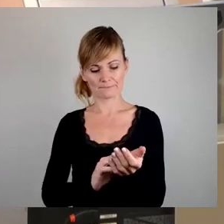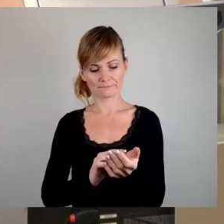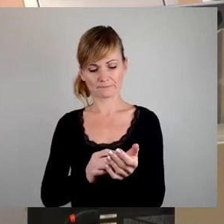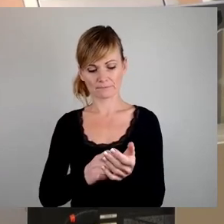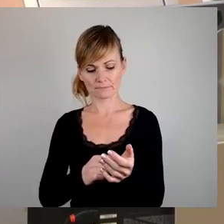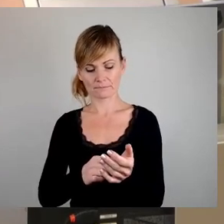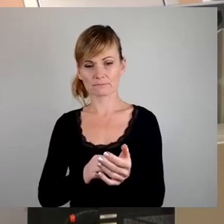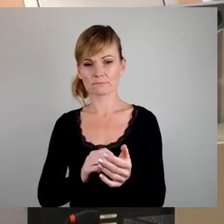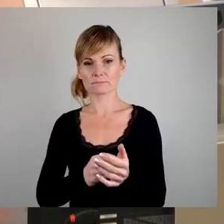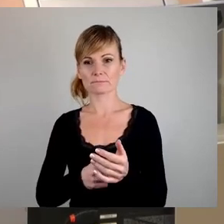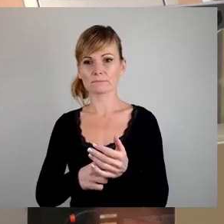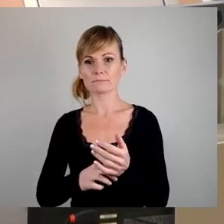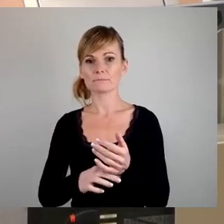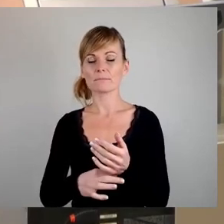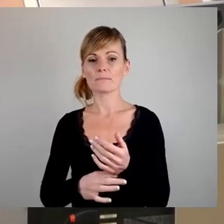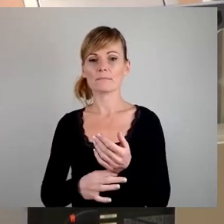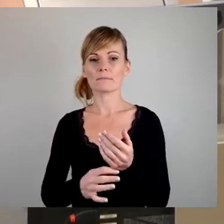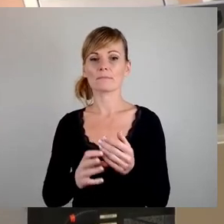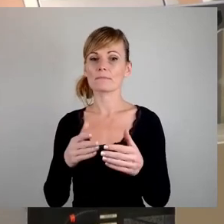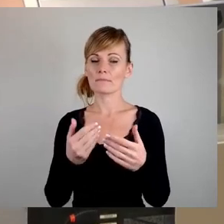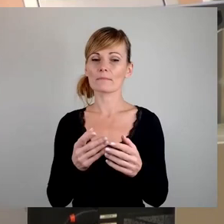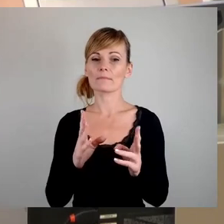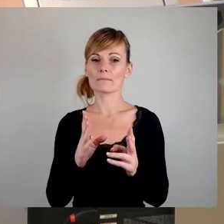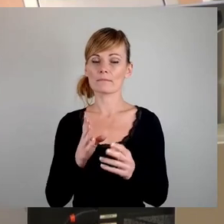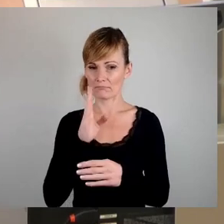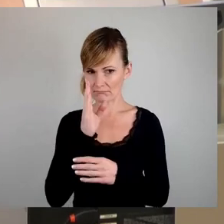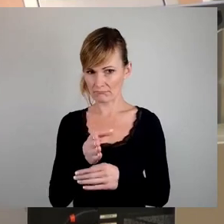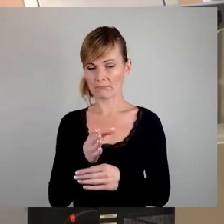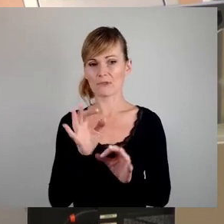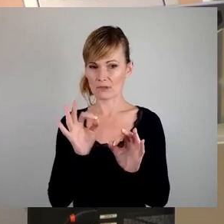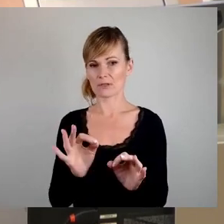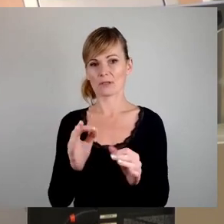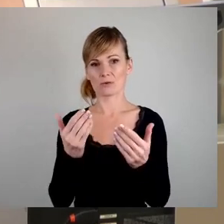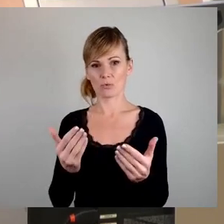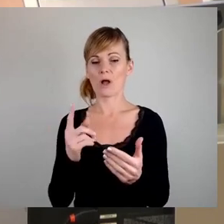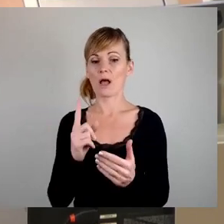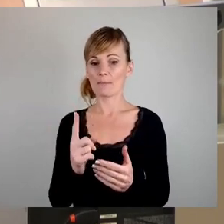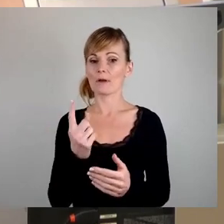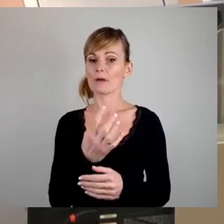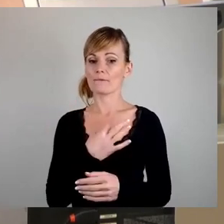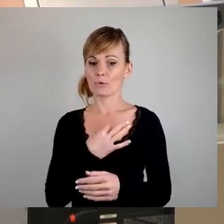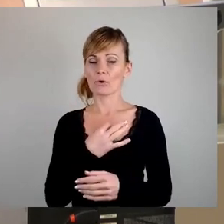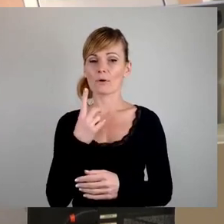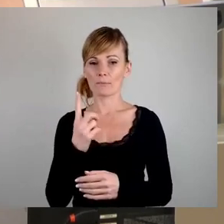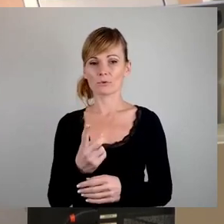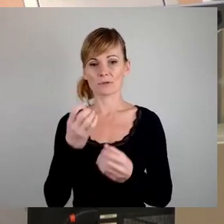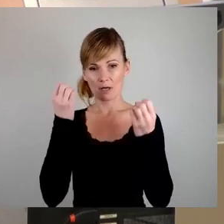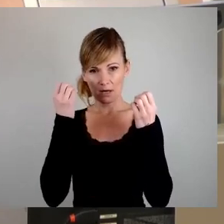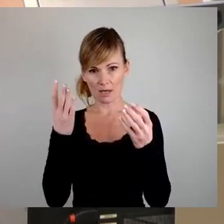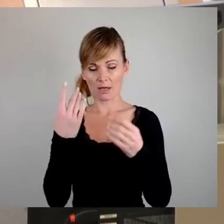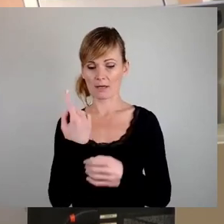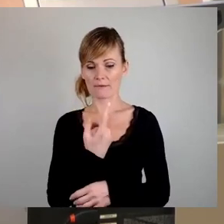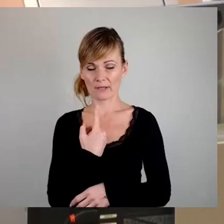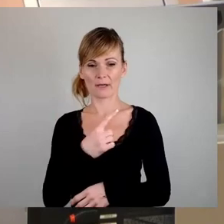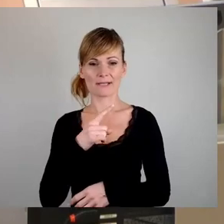richtige Richtung zu gehen. Aber über eine Sache müssen wir uns immer im Klaren sein. Wir selber sind mit einer